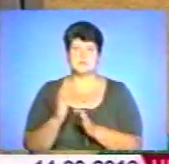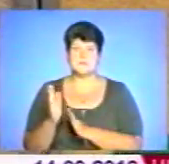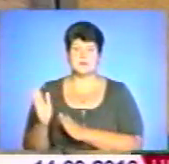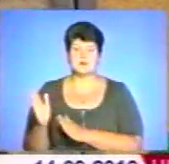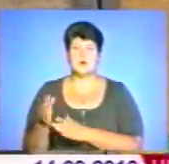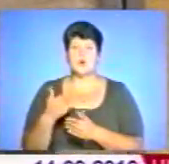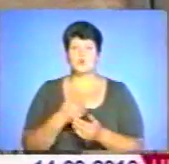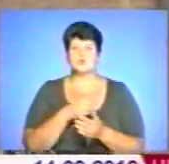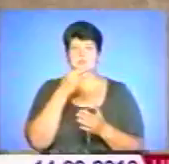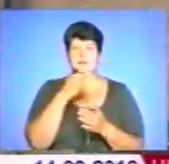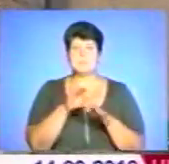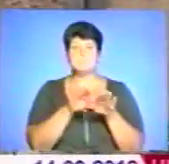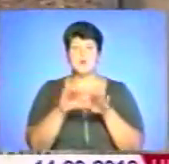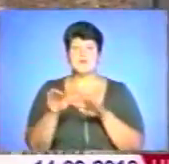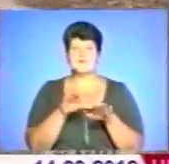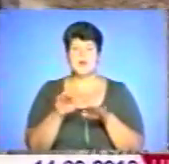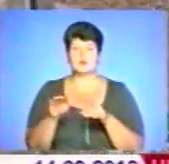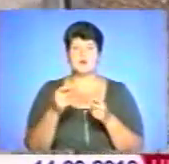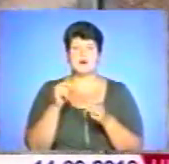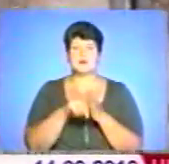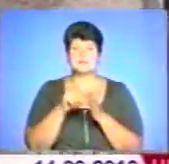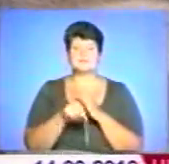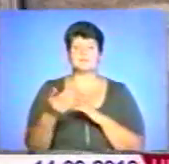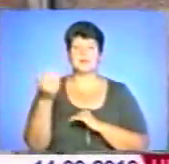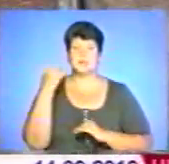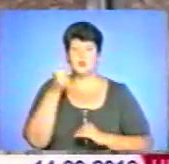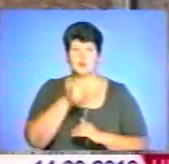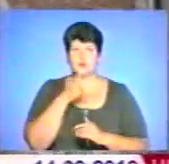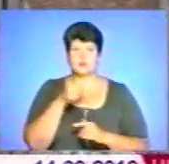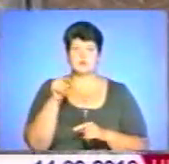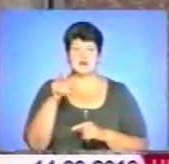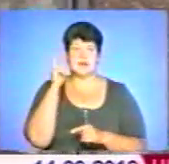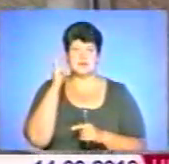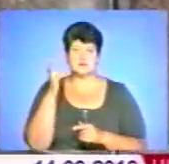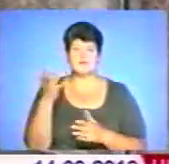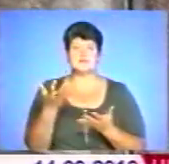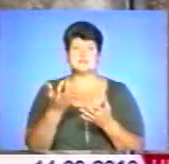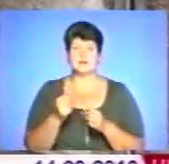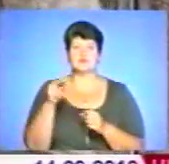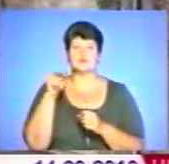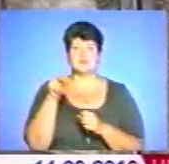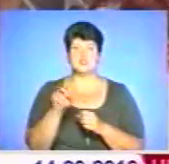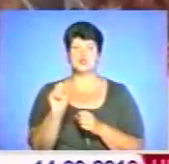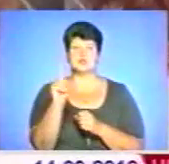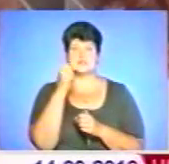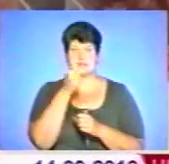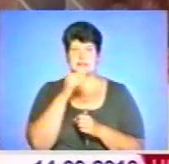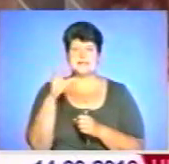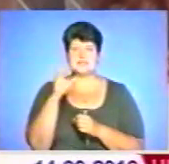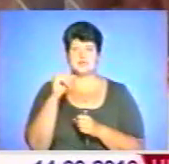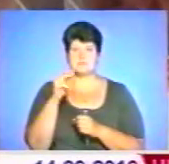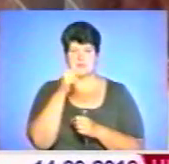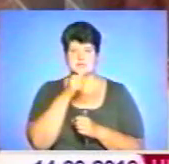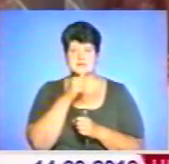про порівняльну характеристику з минулим роком тої самої гречки. Візьмемо 2011 рік. Січень місяць.